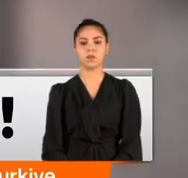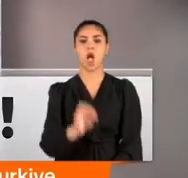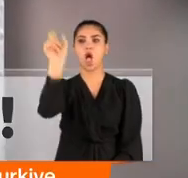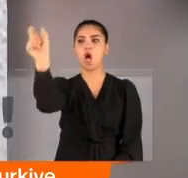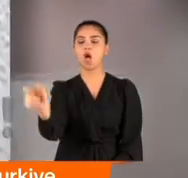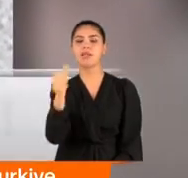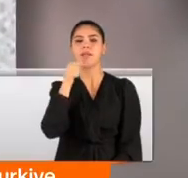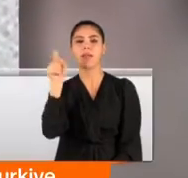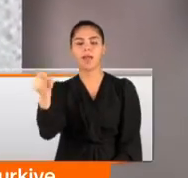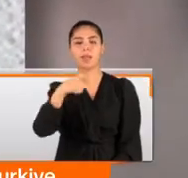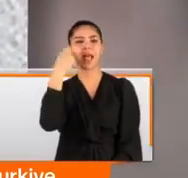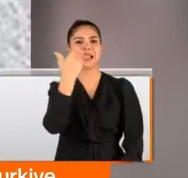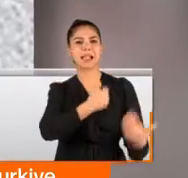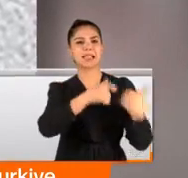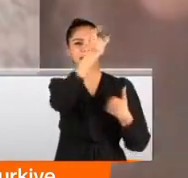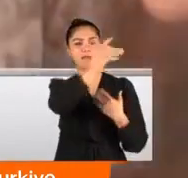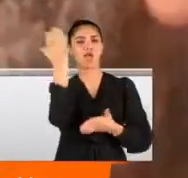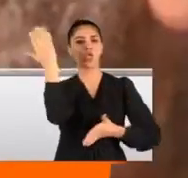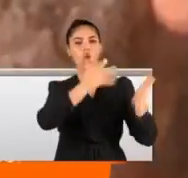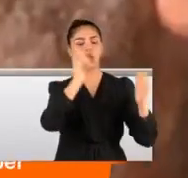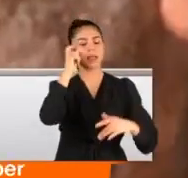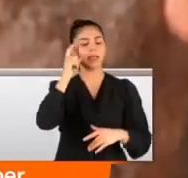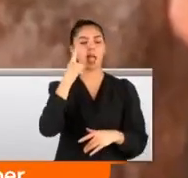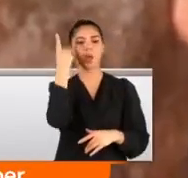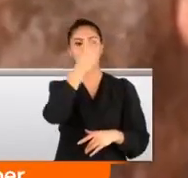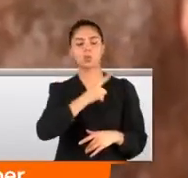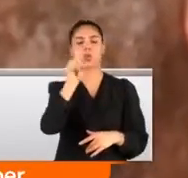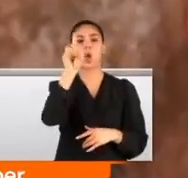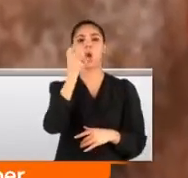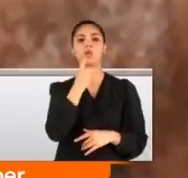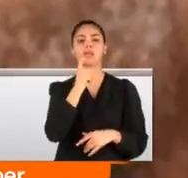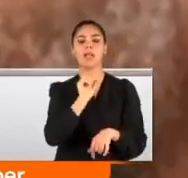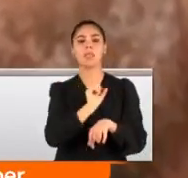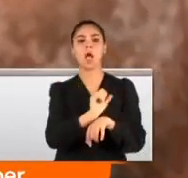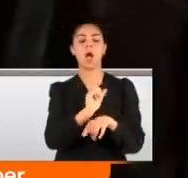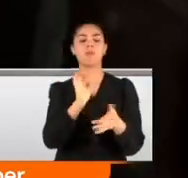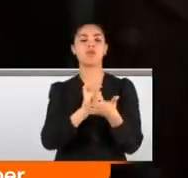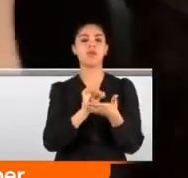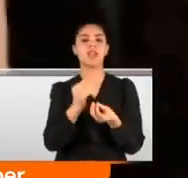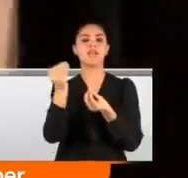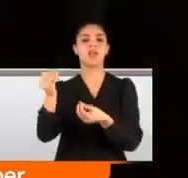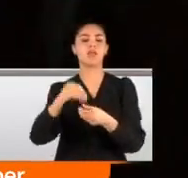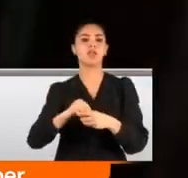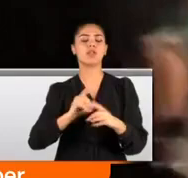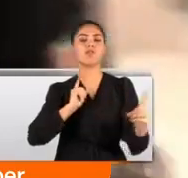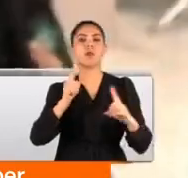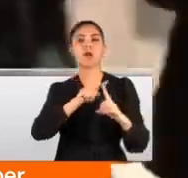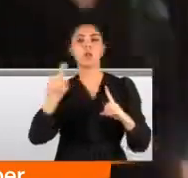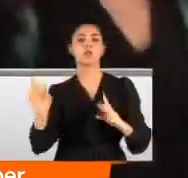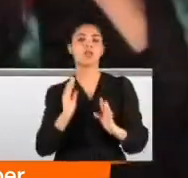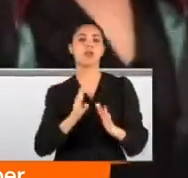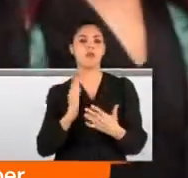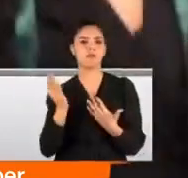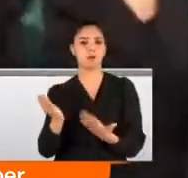Güven'in eski sevgilisini darp ettiği iddiasıyla 13 yıla kadar hapis sistemiyle yargılanmasına devam edildi. Onunla ilgili şu anda